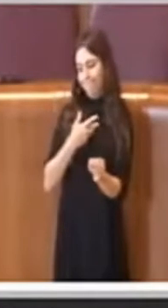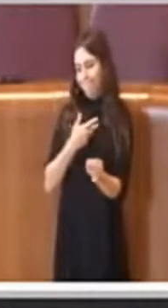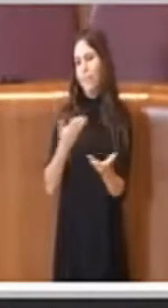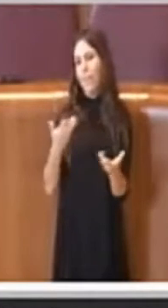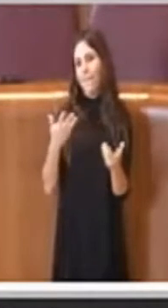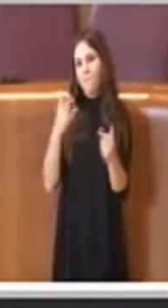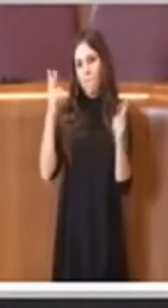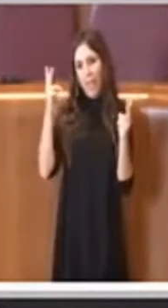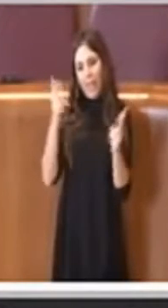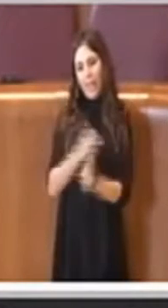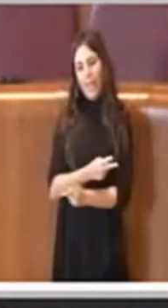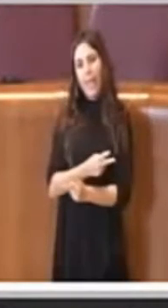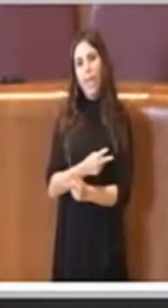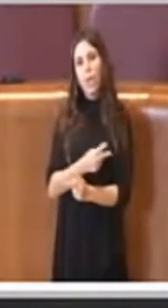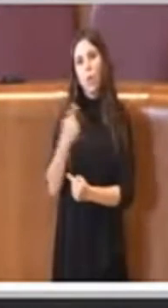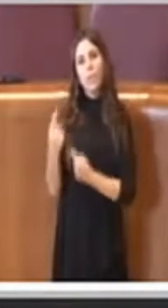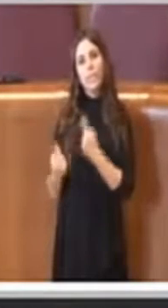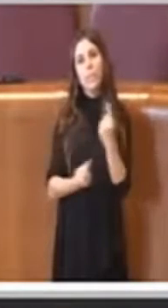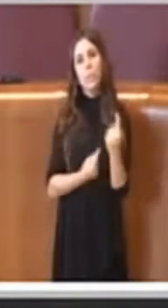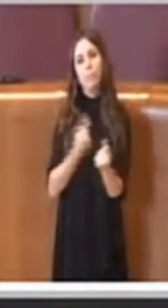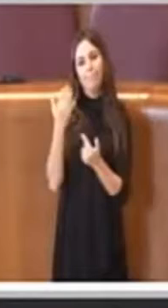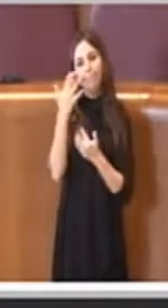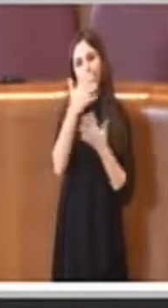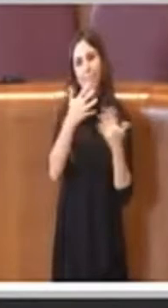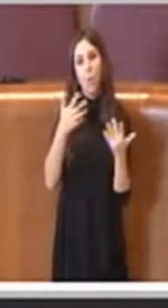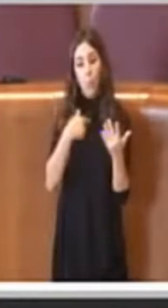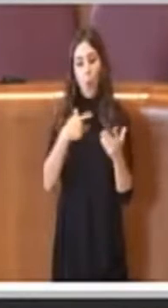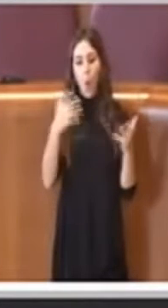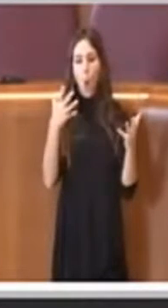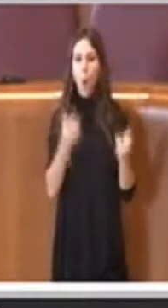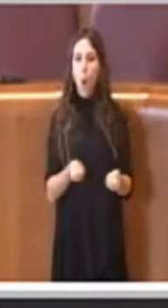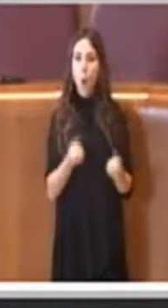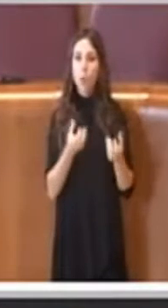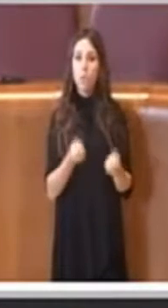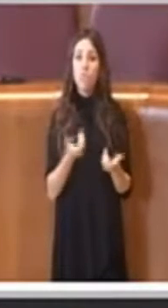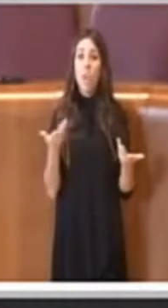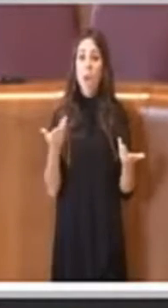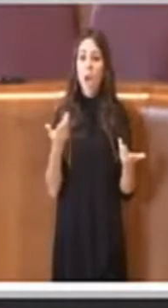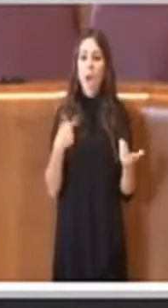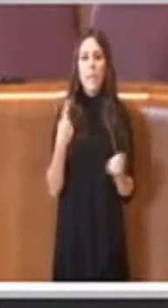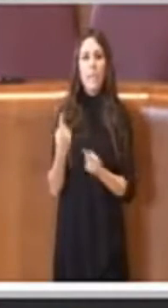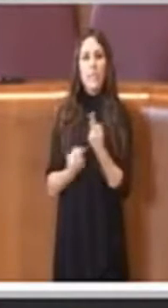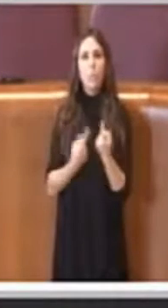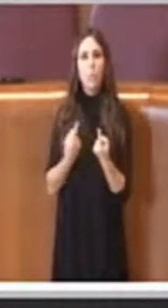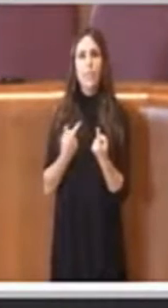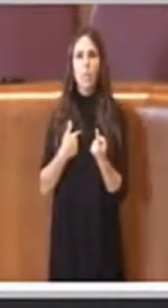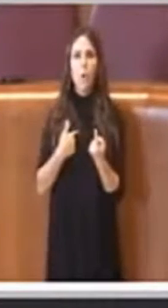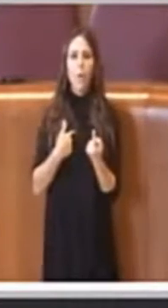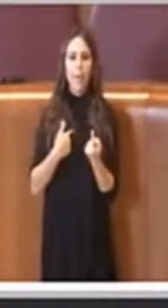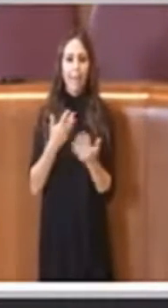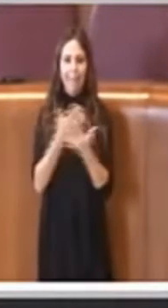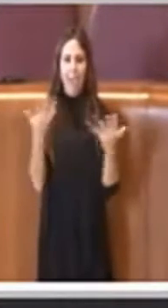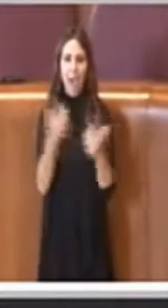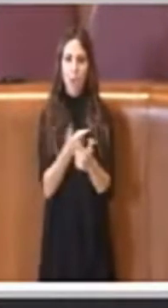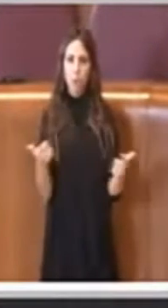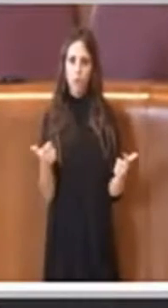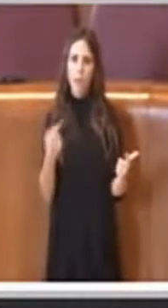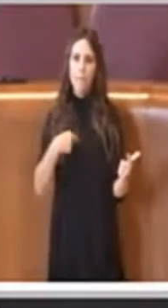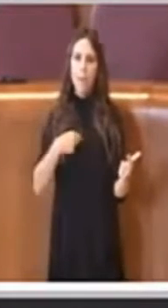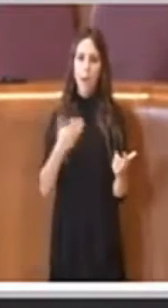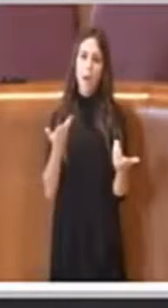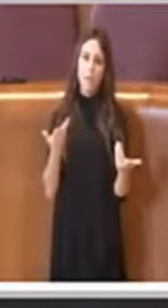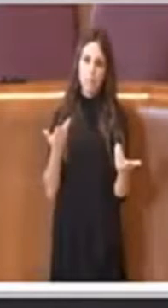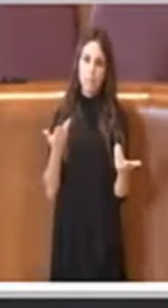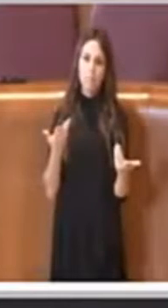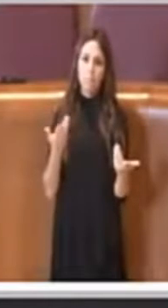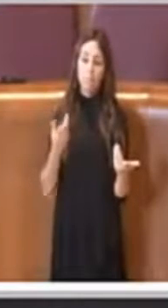e questo bisogna oggettivamente dirlo perché c'è stato un attimo dove non sono state chiare le cose, ma poi è ovvio che abbiamo fatto